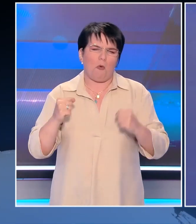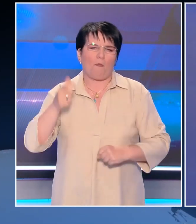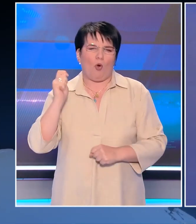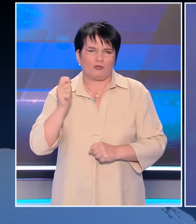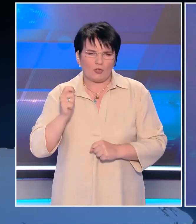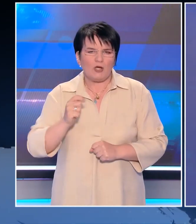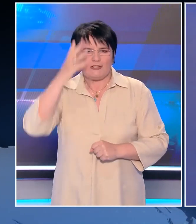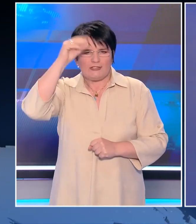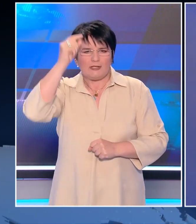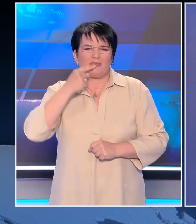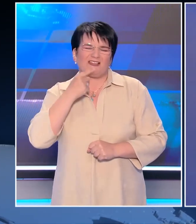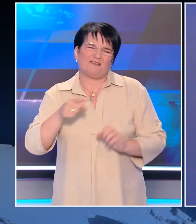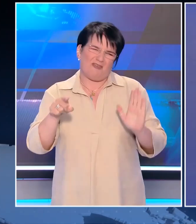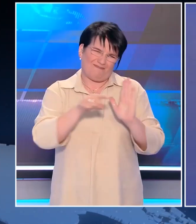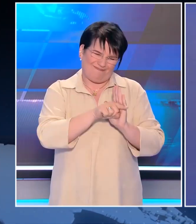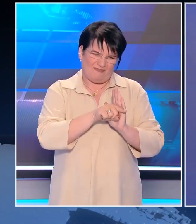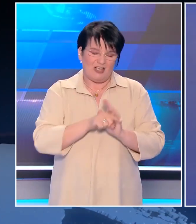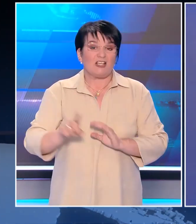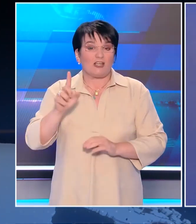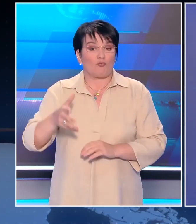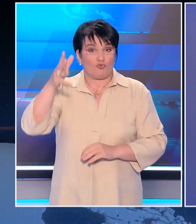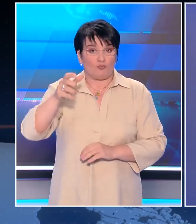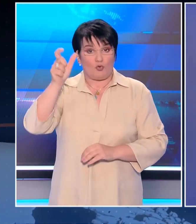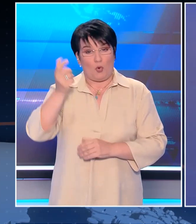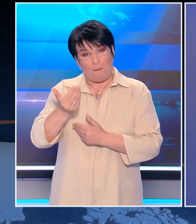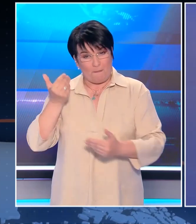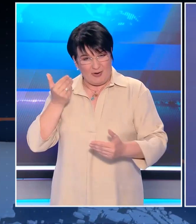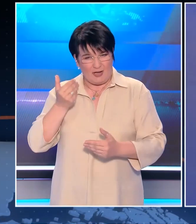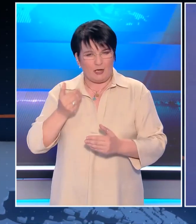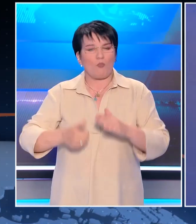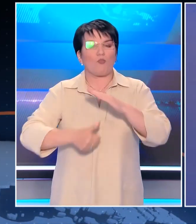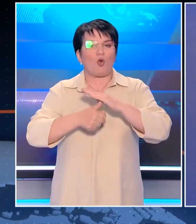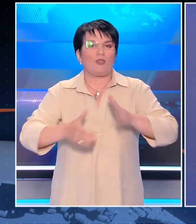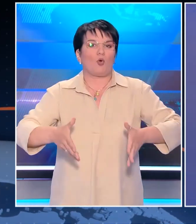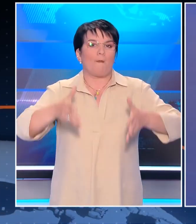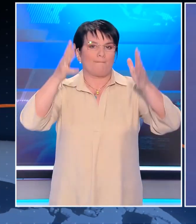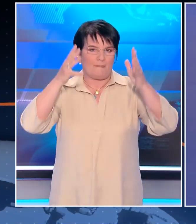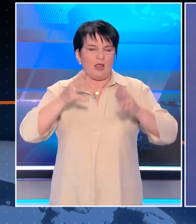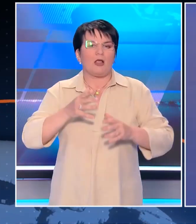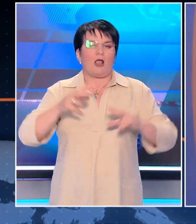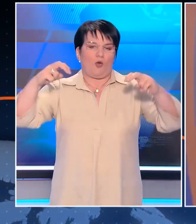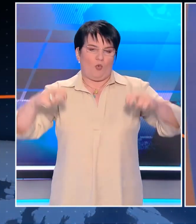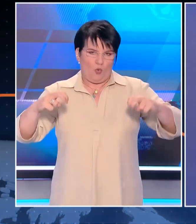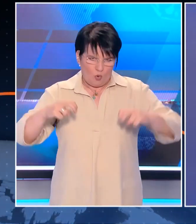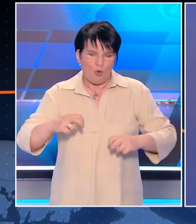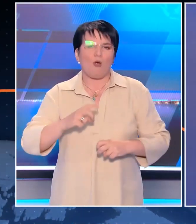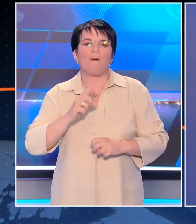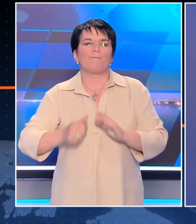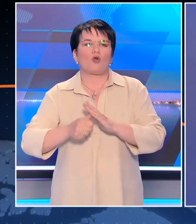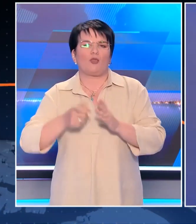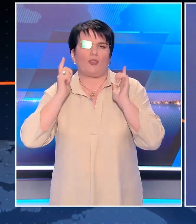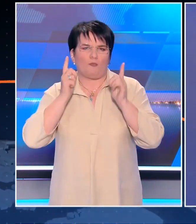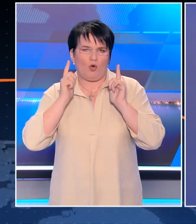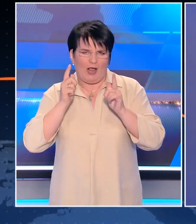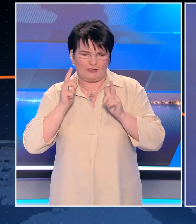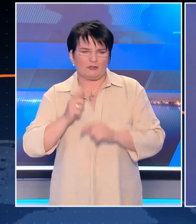αποτέλεσμα ο Αλέξης Τσίπρας. Ο Κυριάκος Μητσοτάκης μετέβει νωρίτερα σήμερα στο Προεδρικό Μέγαρο και έλαβε τη διερευνητική εντολή από την Πρόεδρο